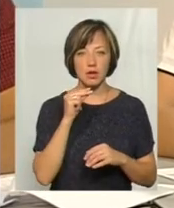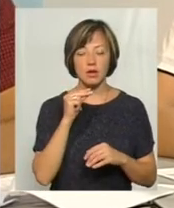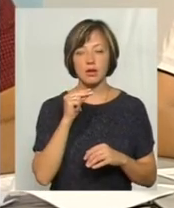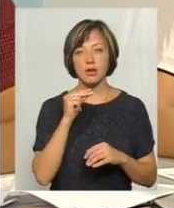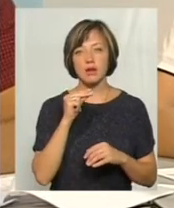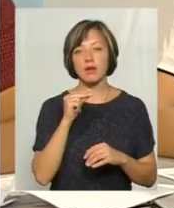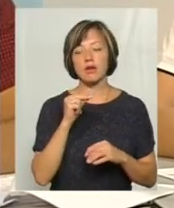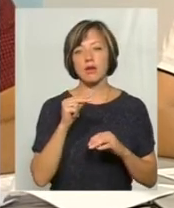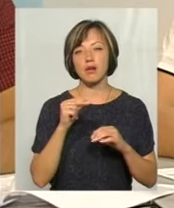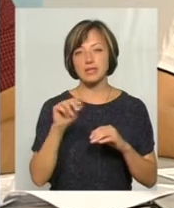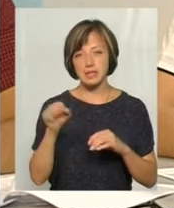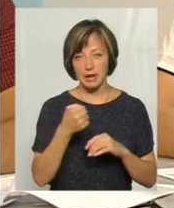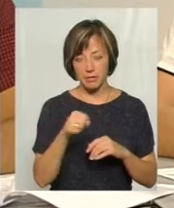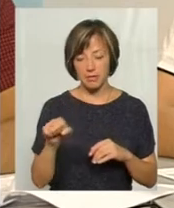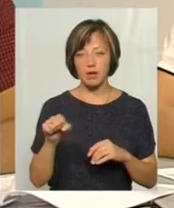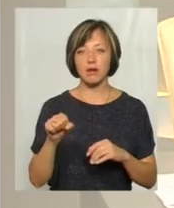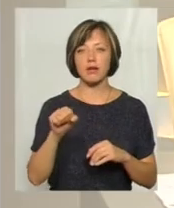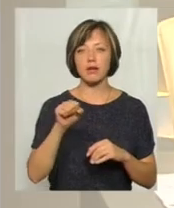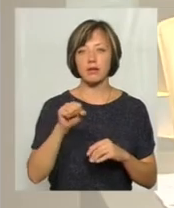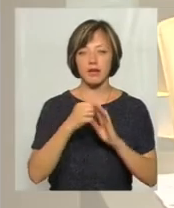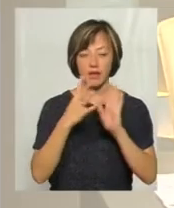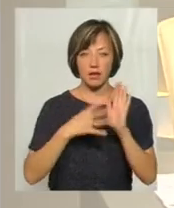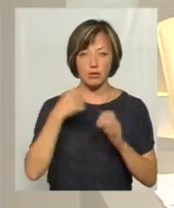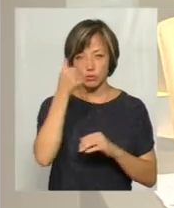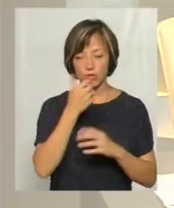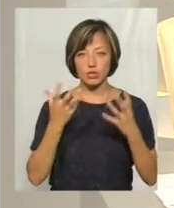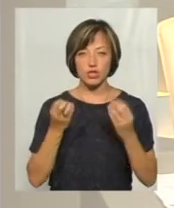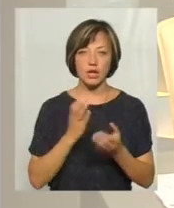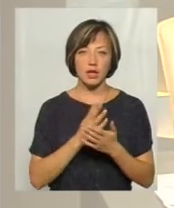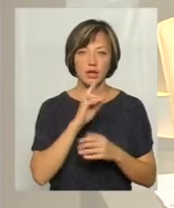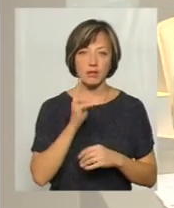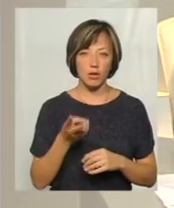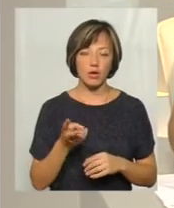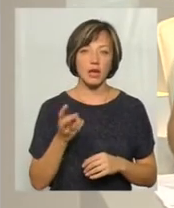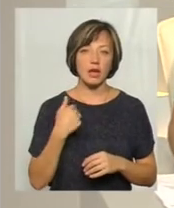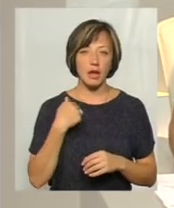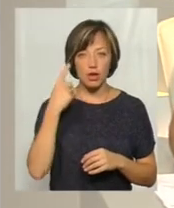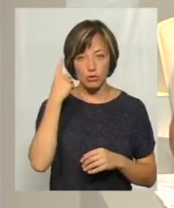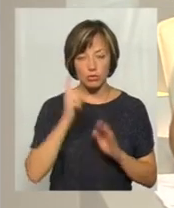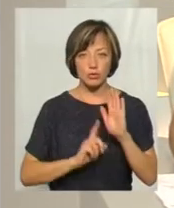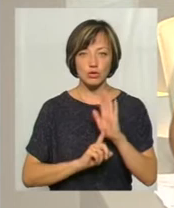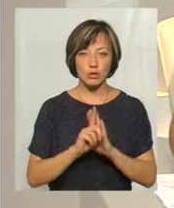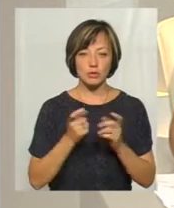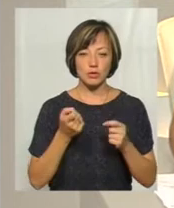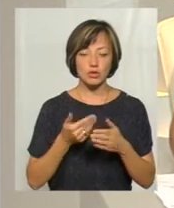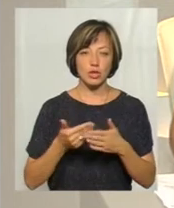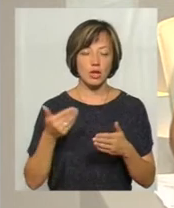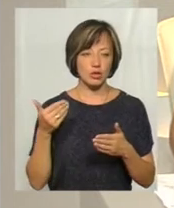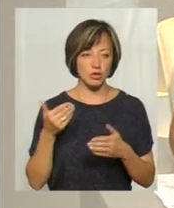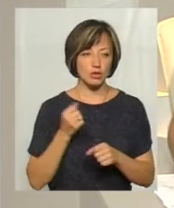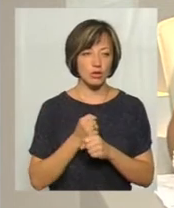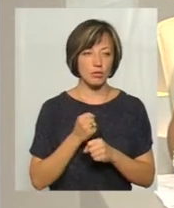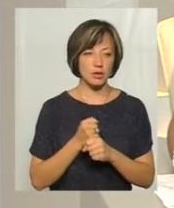2019 року. Тобто у вас є ще 2 роки послідки? Звичайно, так. Ну, я думаю, що ми почнемо це трішечки раніше